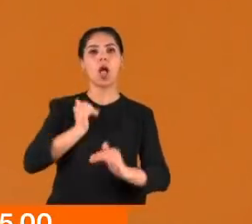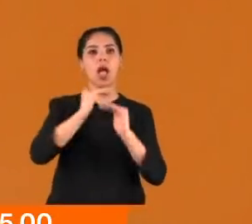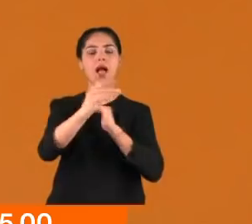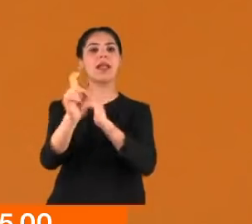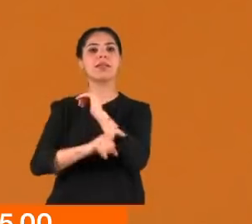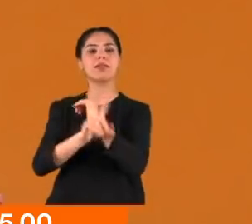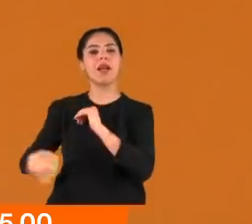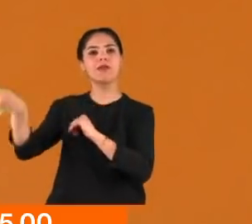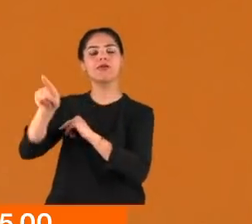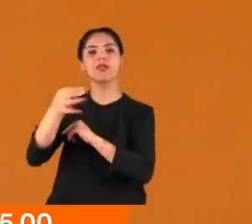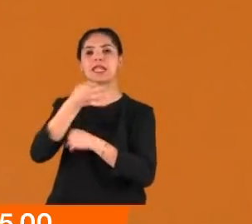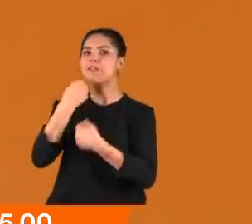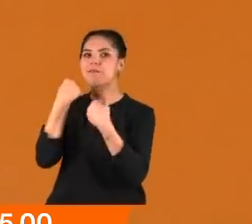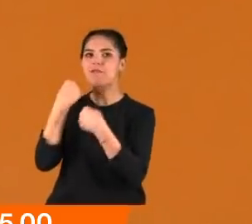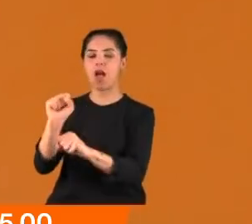İzlediğiniz için teşekkürler.